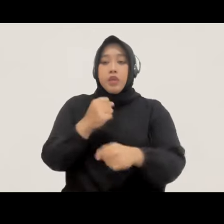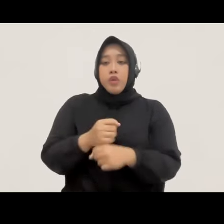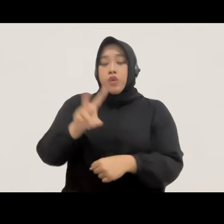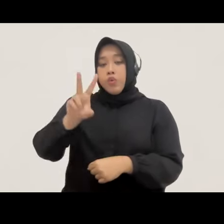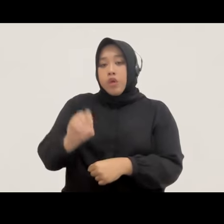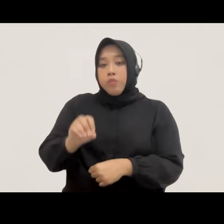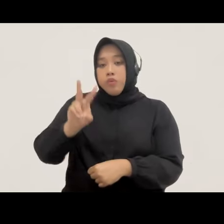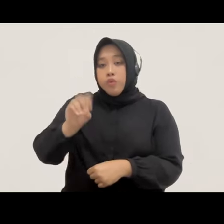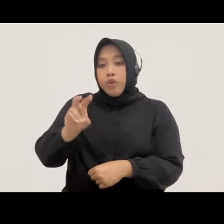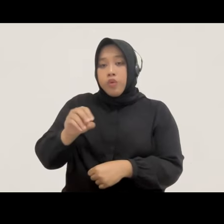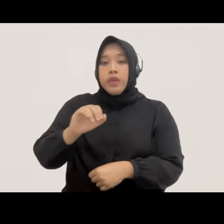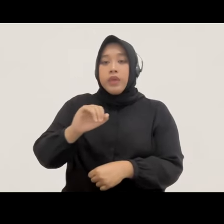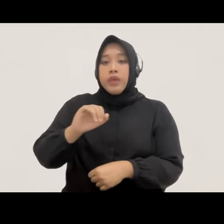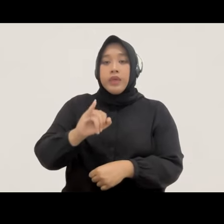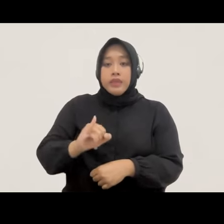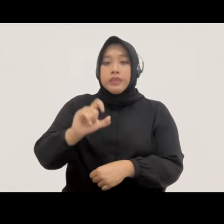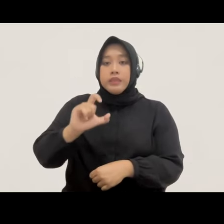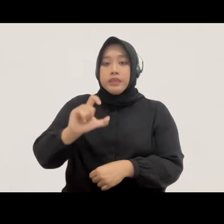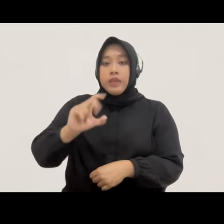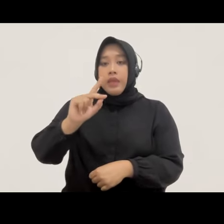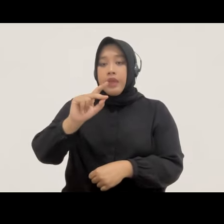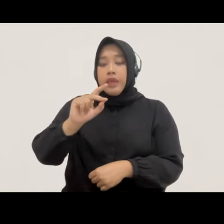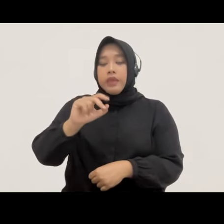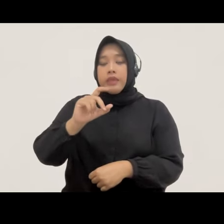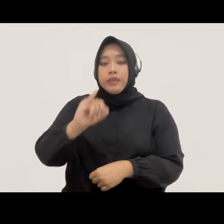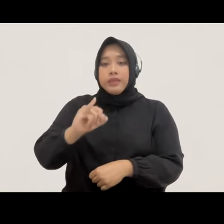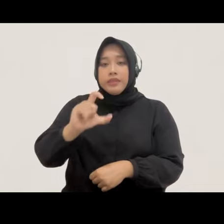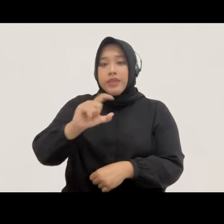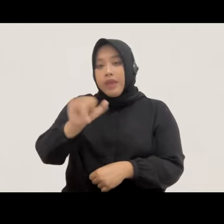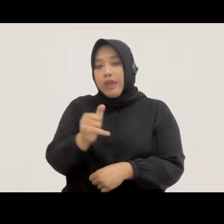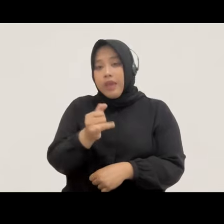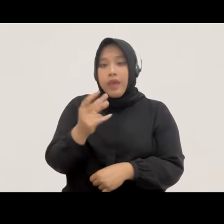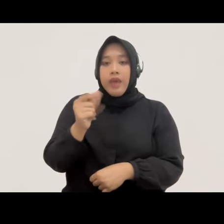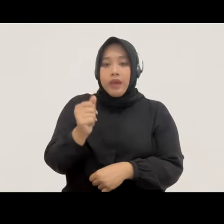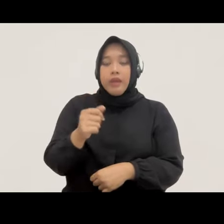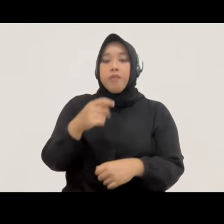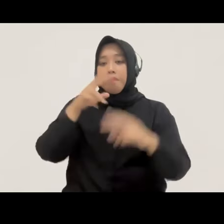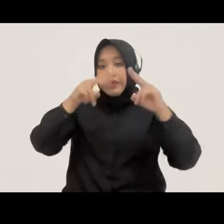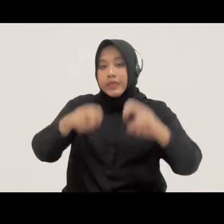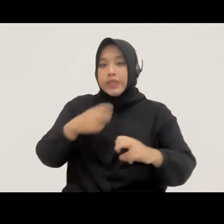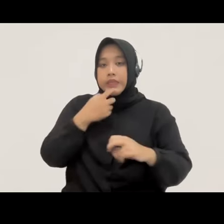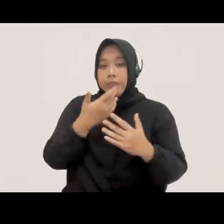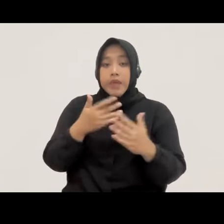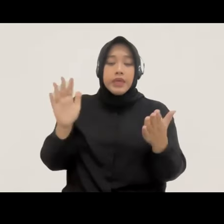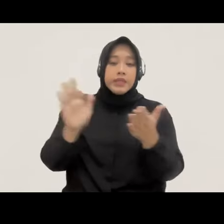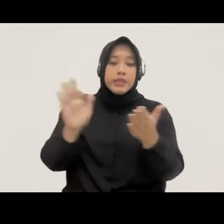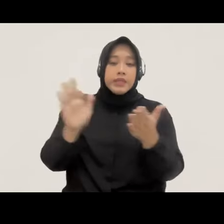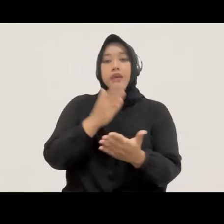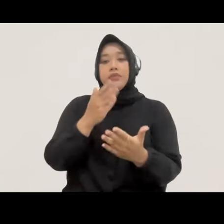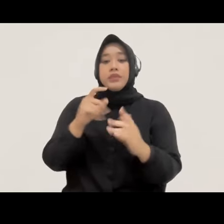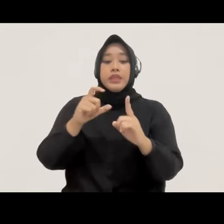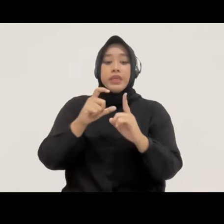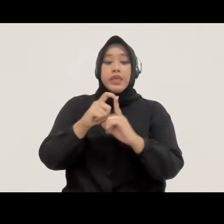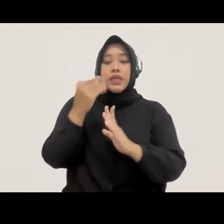IJRS dan juga LEIB pernah melakukan suatu penelitian terkait peluang dan tantangan